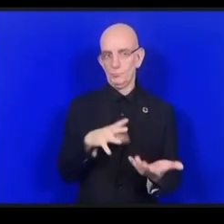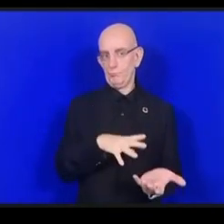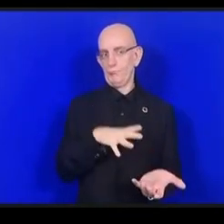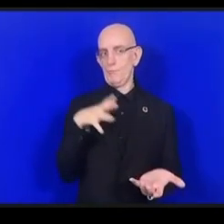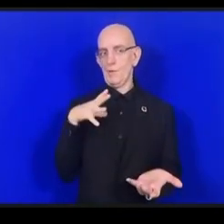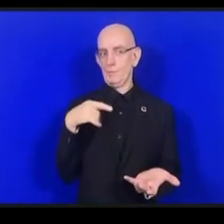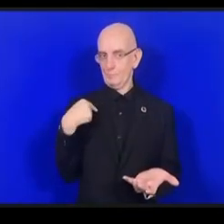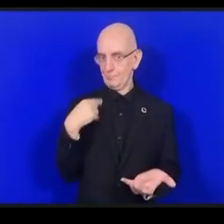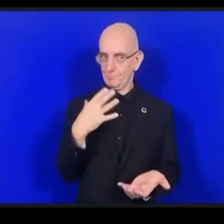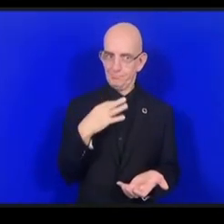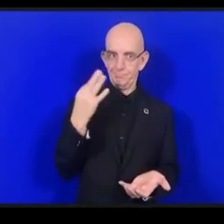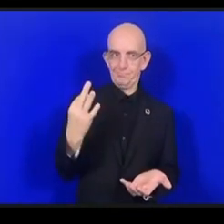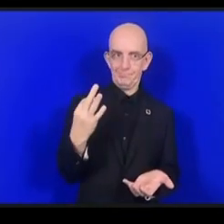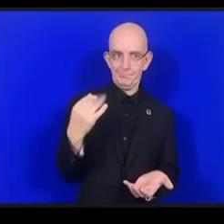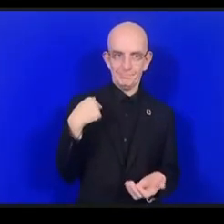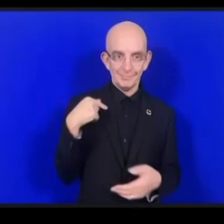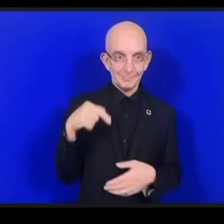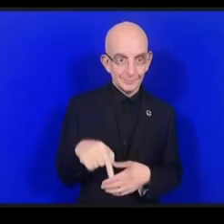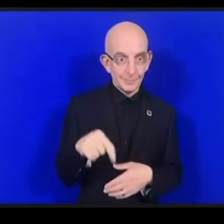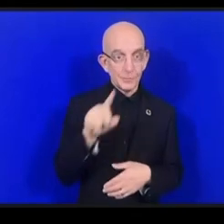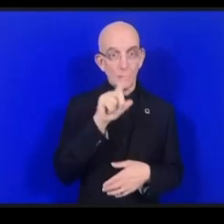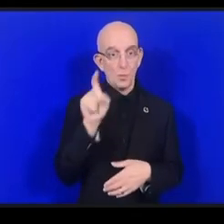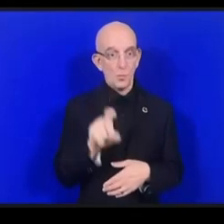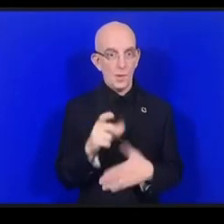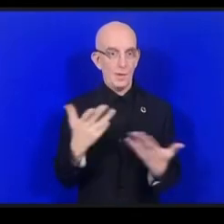فأنا كشابة